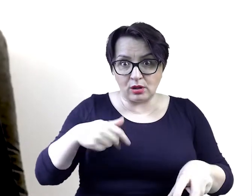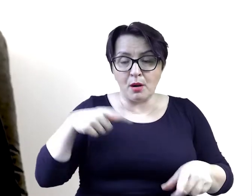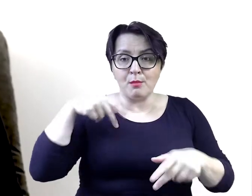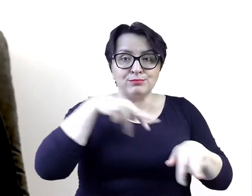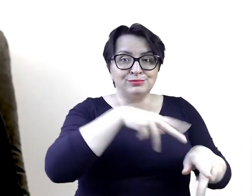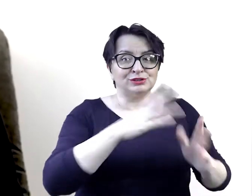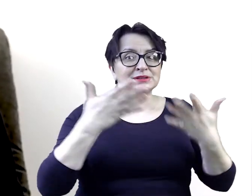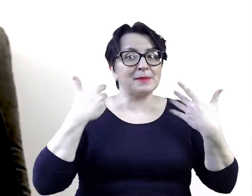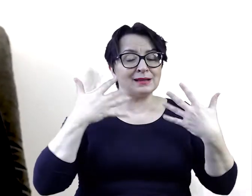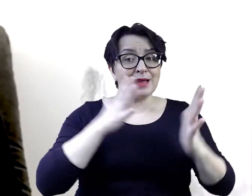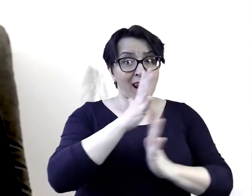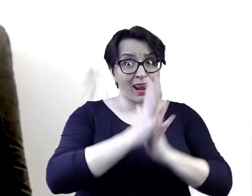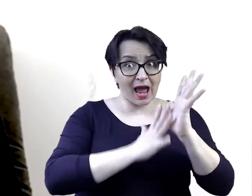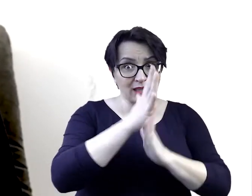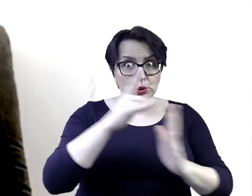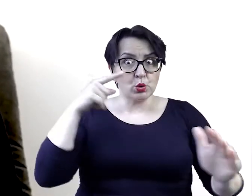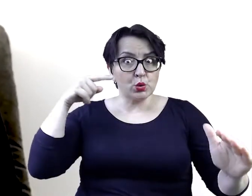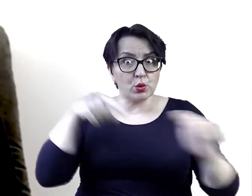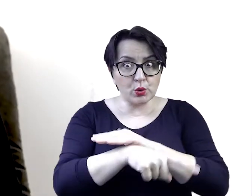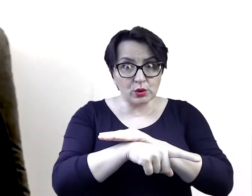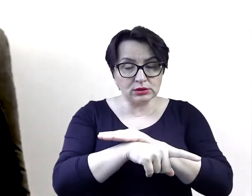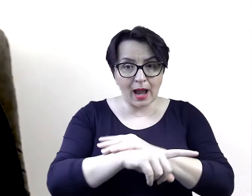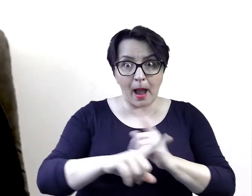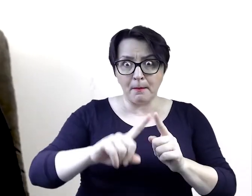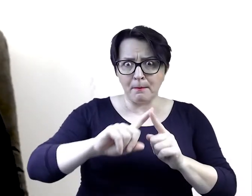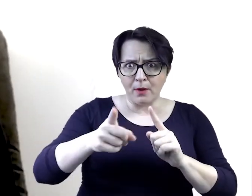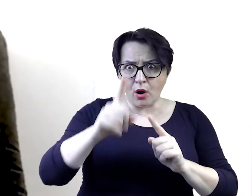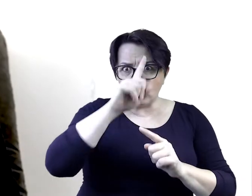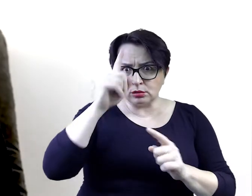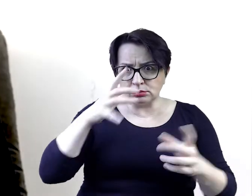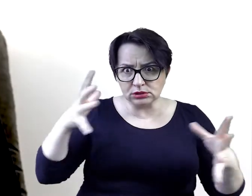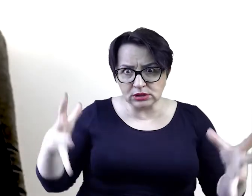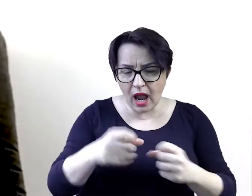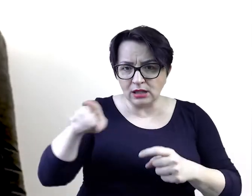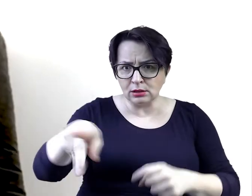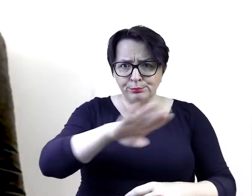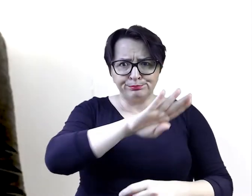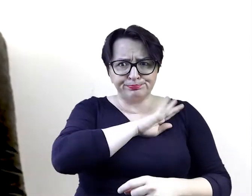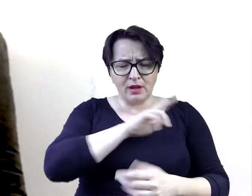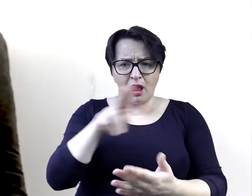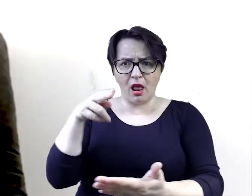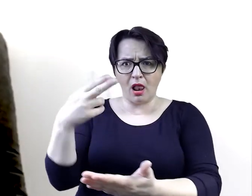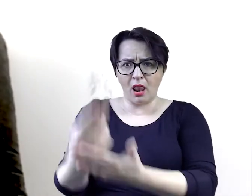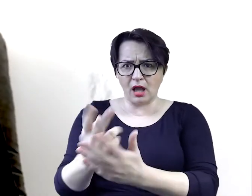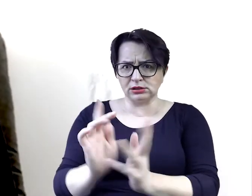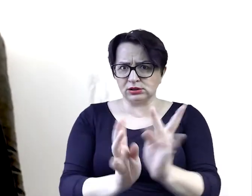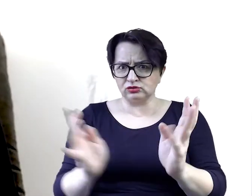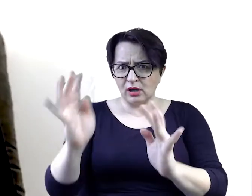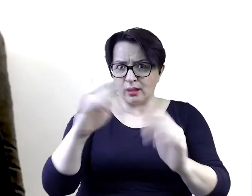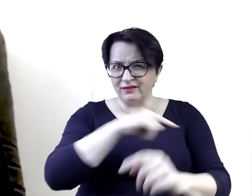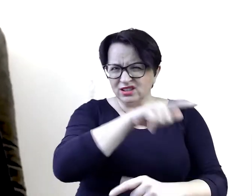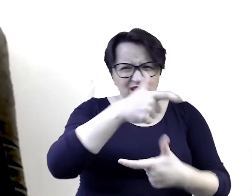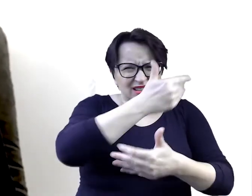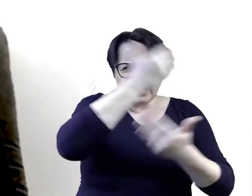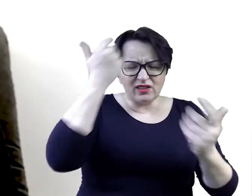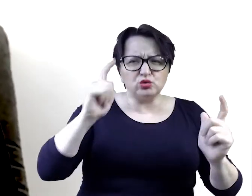Grzybiarze znaleźli martwego stwora Leżącego w chaszczach Przy górze lotnika Nikt z mieszkańców do dziś Nie wie co to za stwór I jak się tam